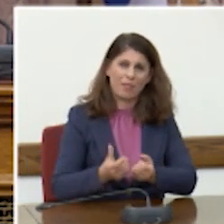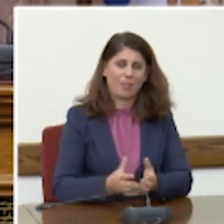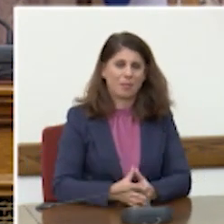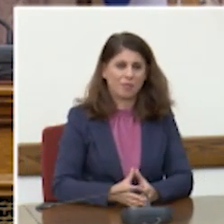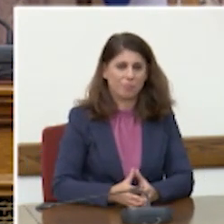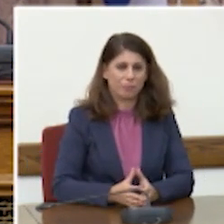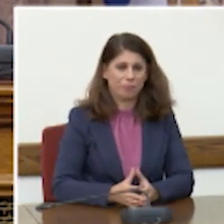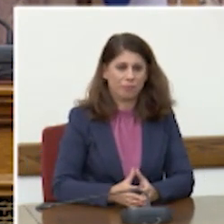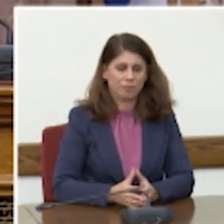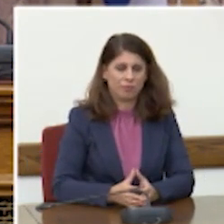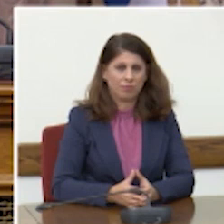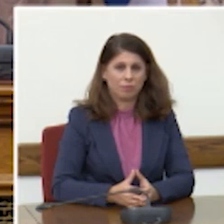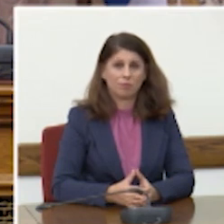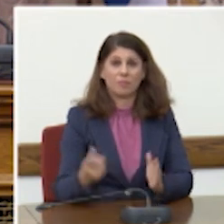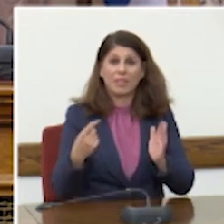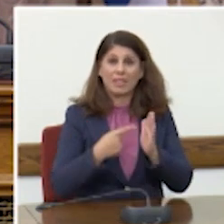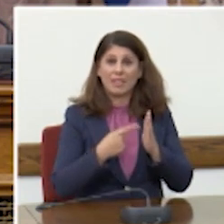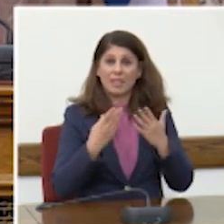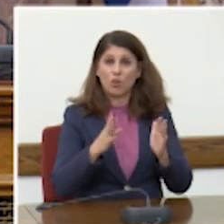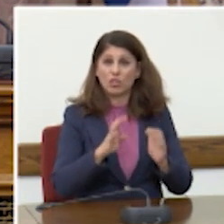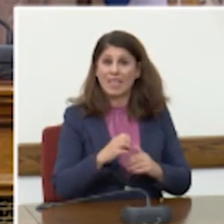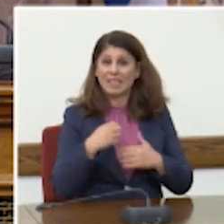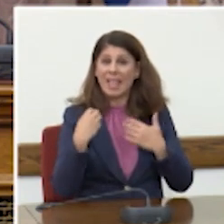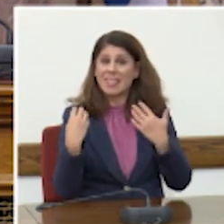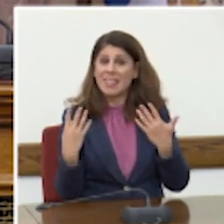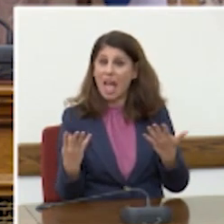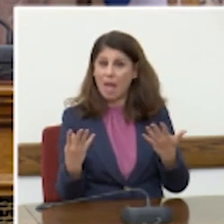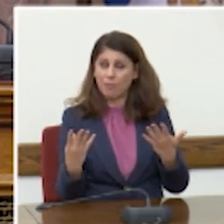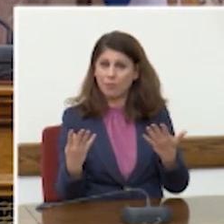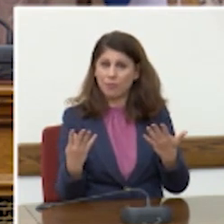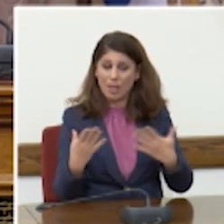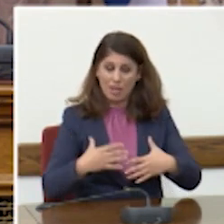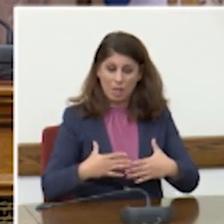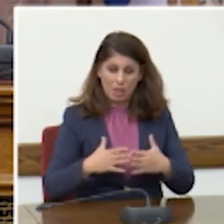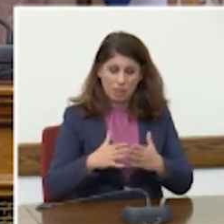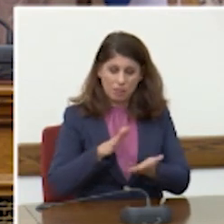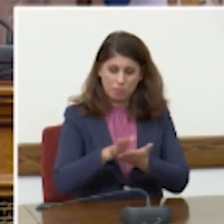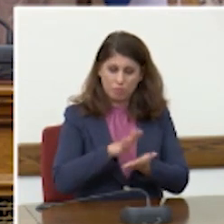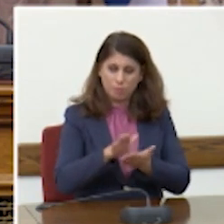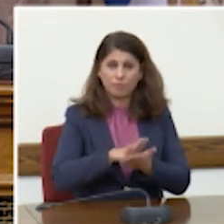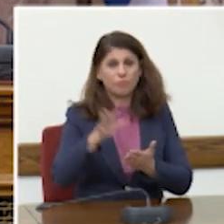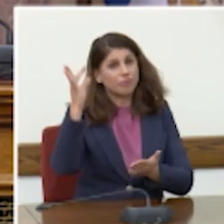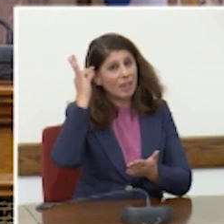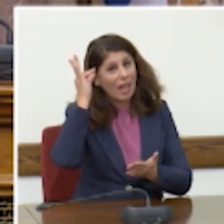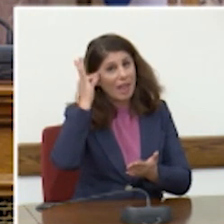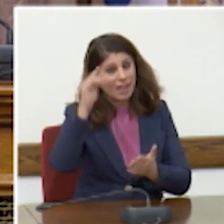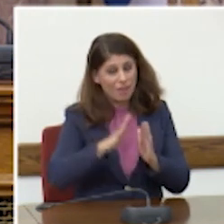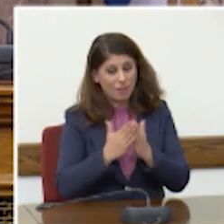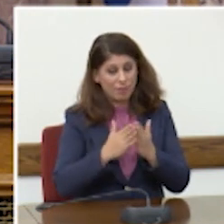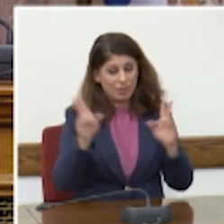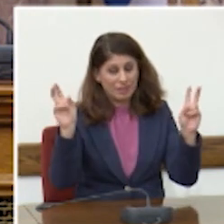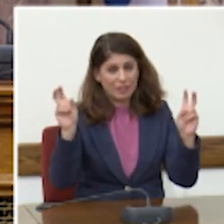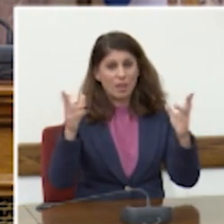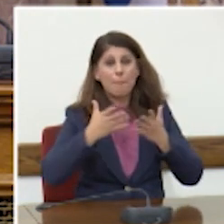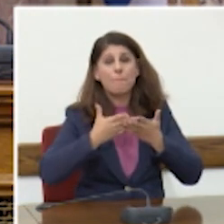Κύριε Μρότερ, το 1949 κυκλοφόρησε στη Γαλλία ένα βιβλίο με τίτλο «Η Μεγάλη